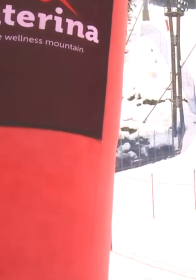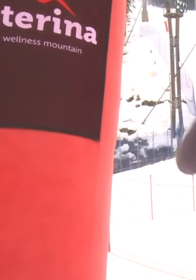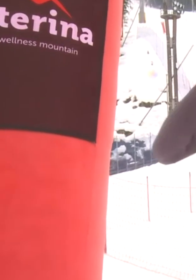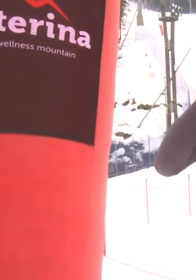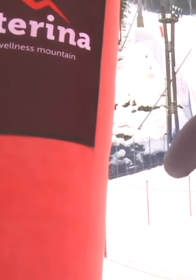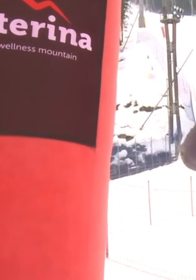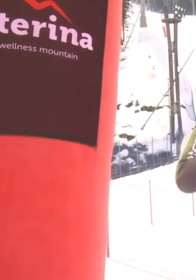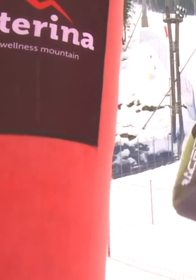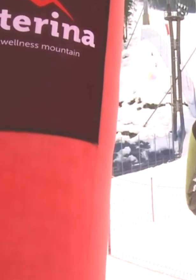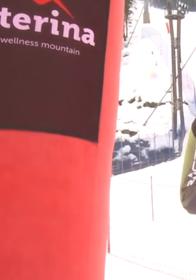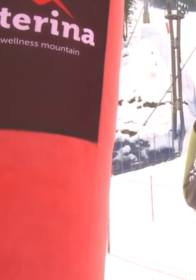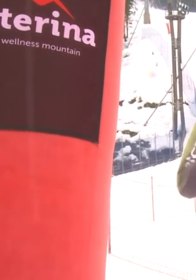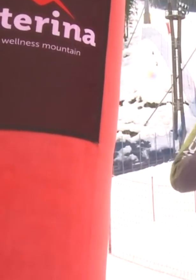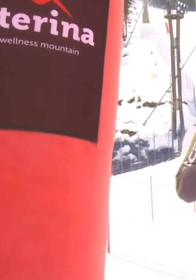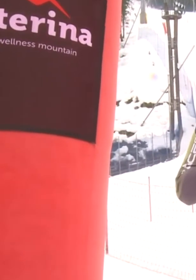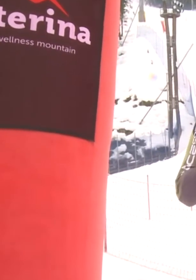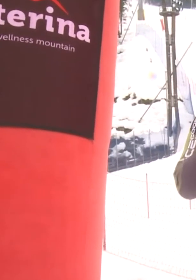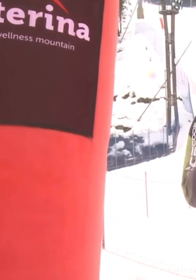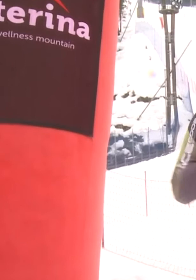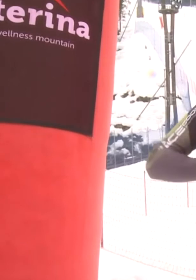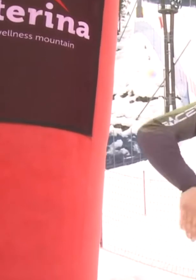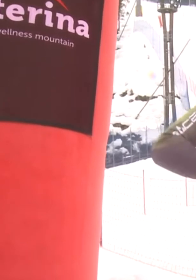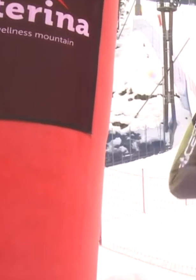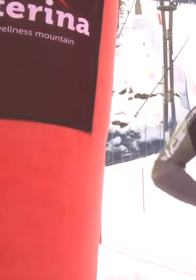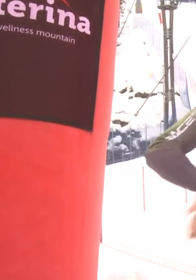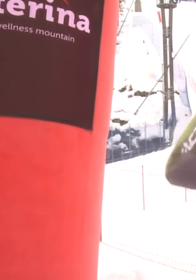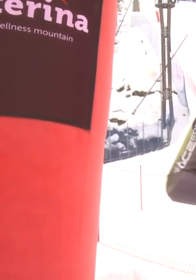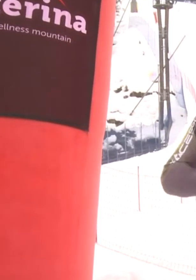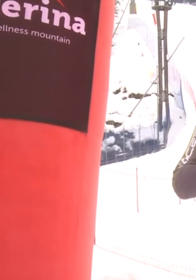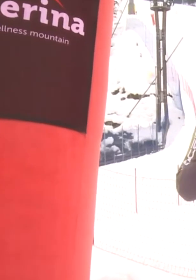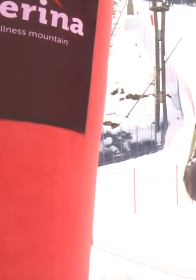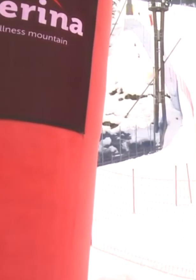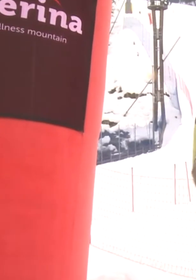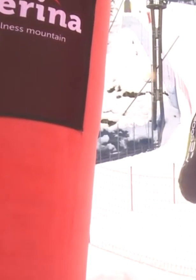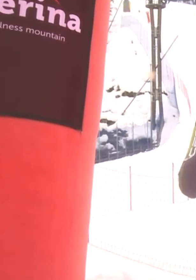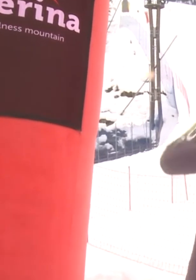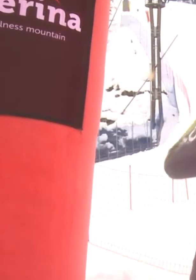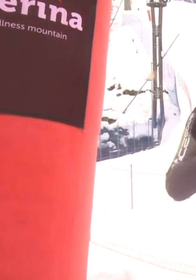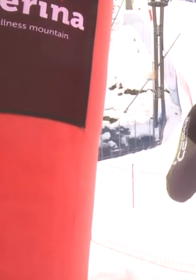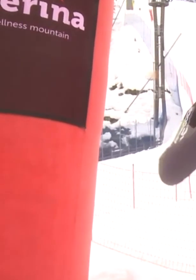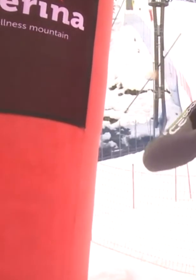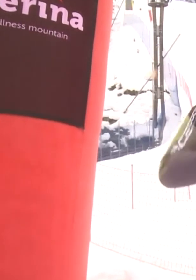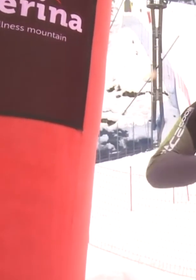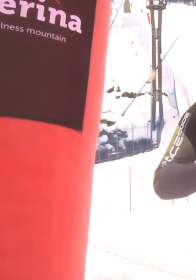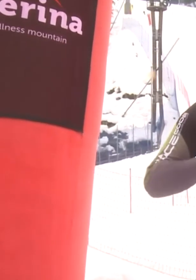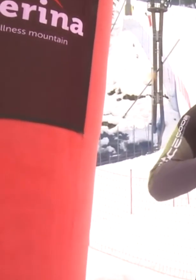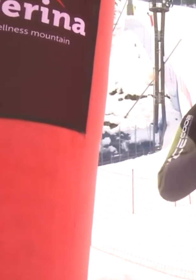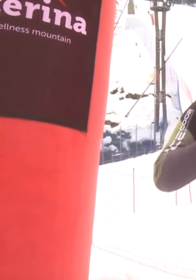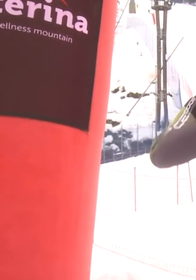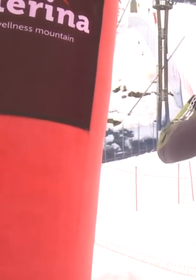Сьогодні був мокрий сніг і після дощу було дуже важко. Я ледь не впав по трасі, але все ж доїхав до фінішу.